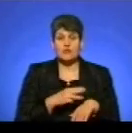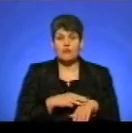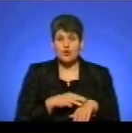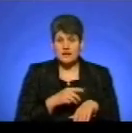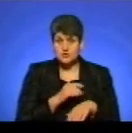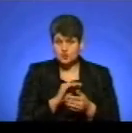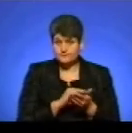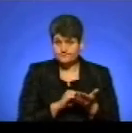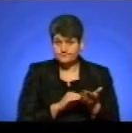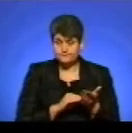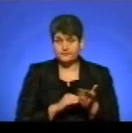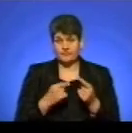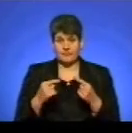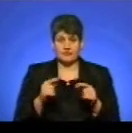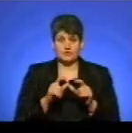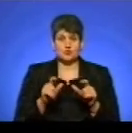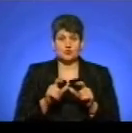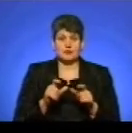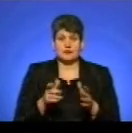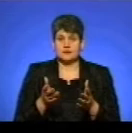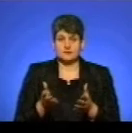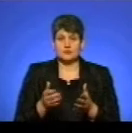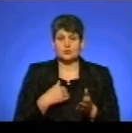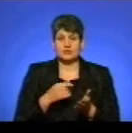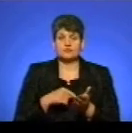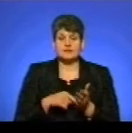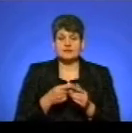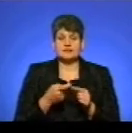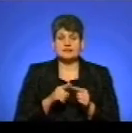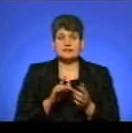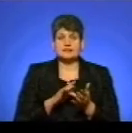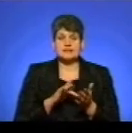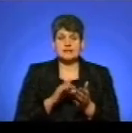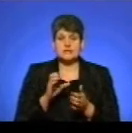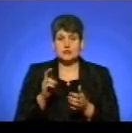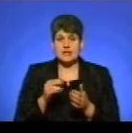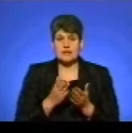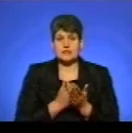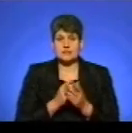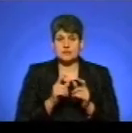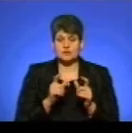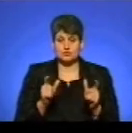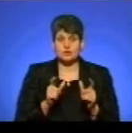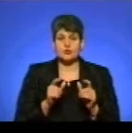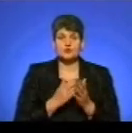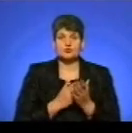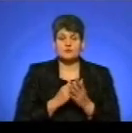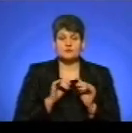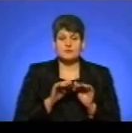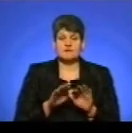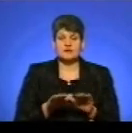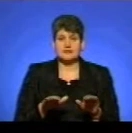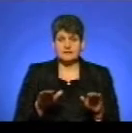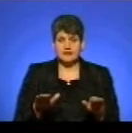першу чергу, ну, і в інші суб'єкти. У нас в місті це центри соціальних служб, це служба у справі дітей, якщо це щодо